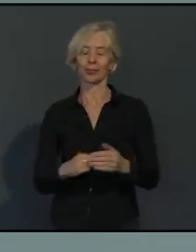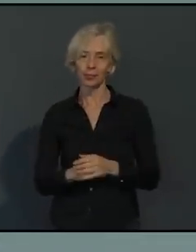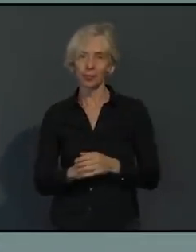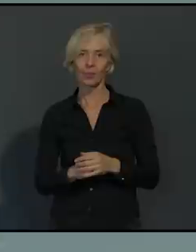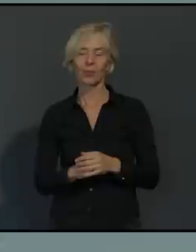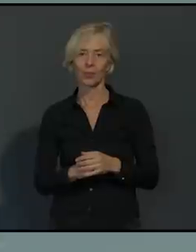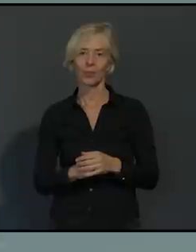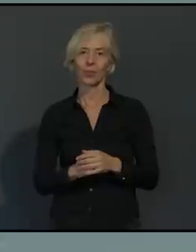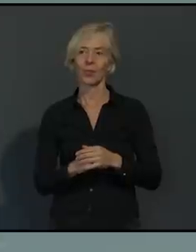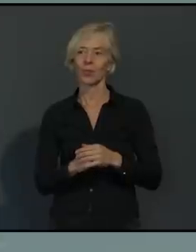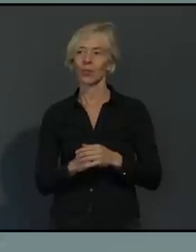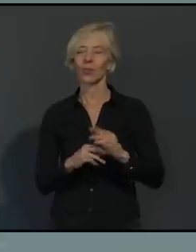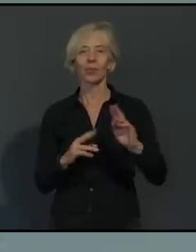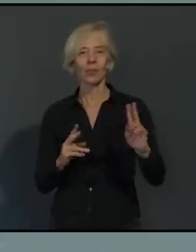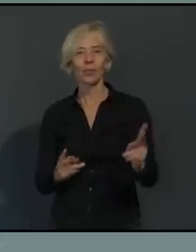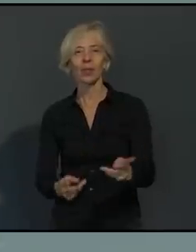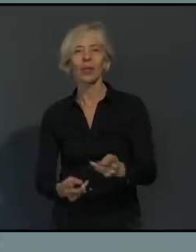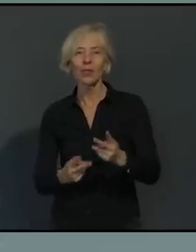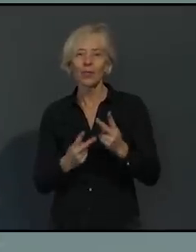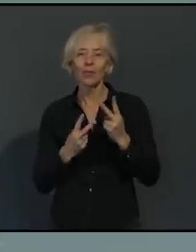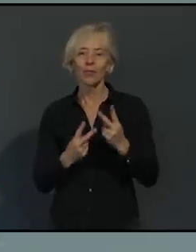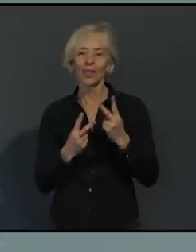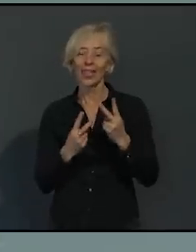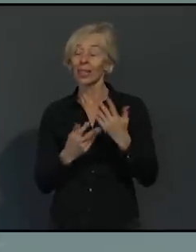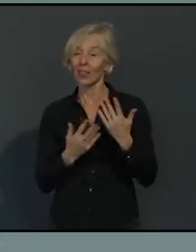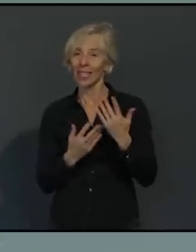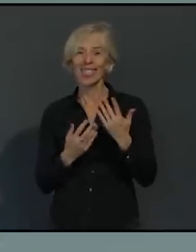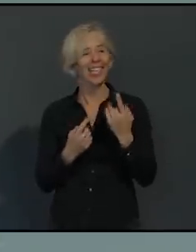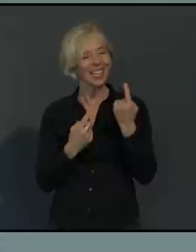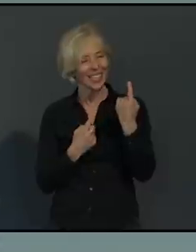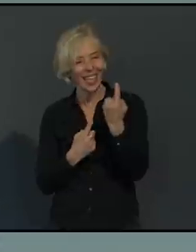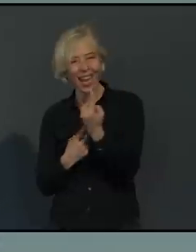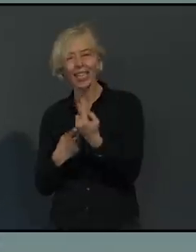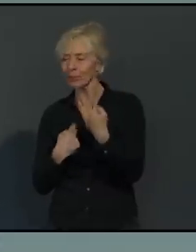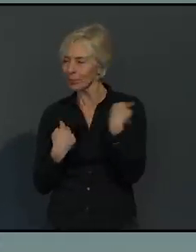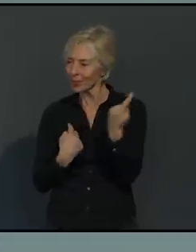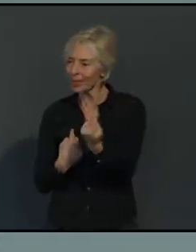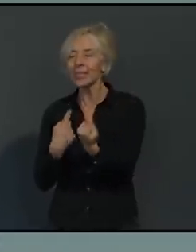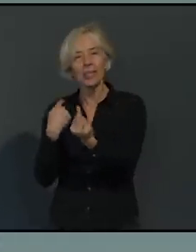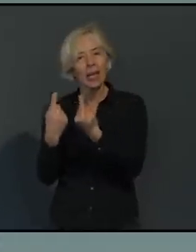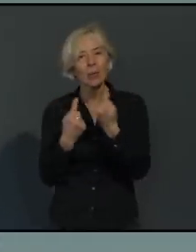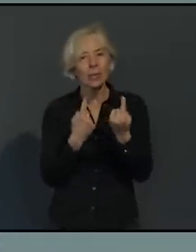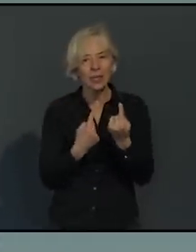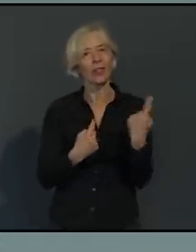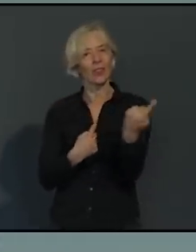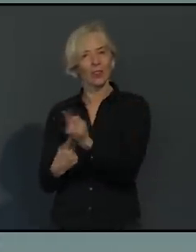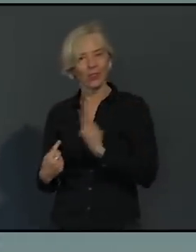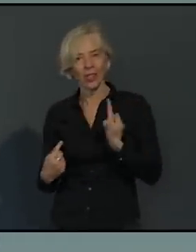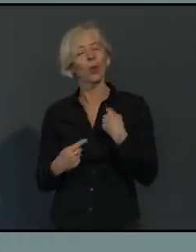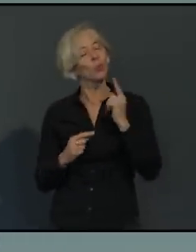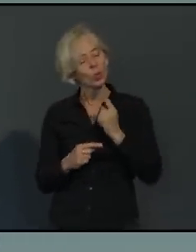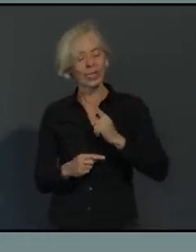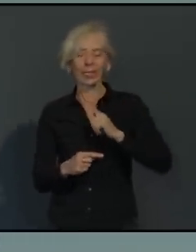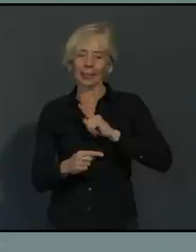dass wir nochmal alle uns an der eigenen Nase packen und miteinander die Kontakte vermeiden,